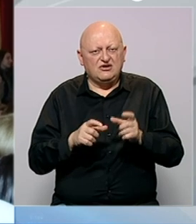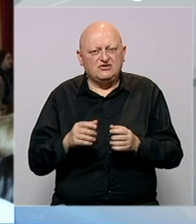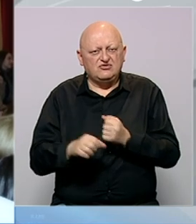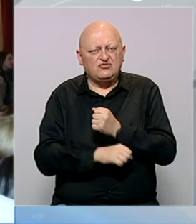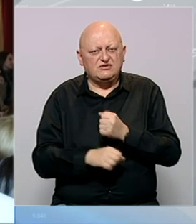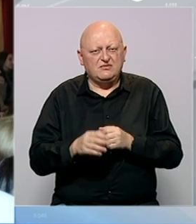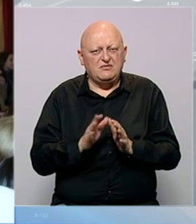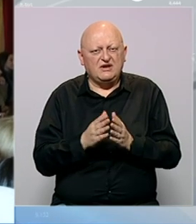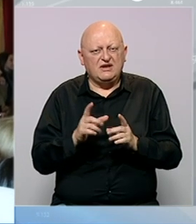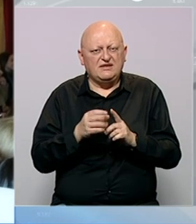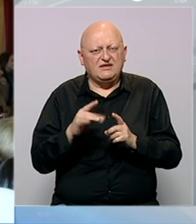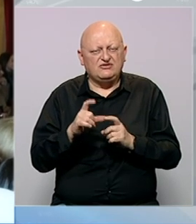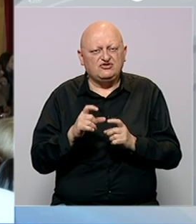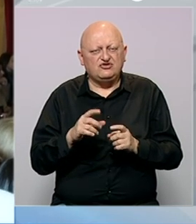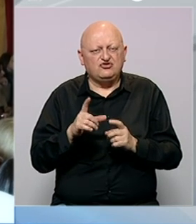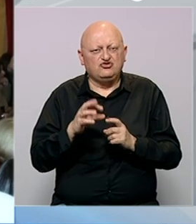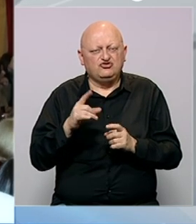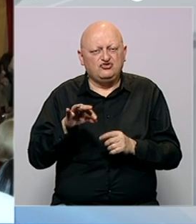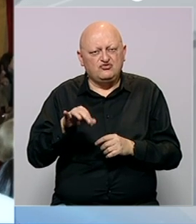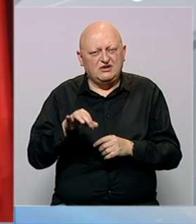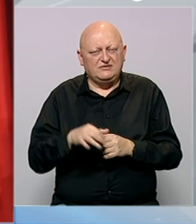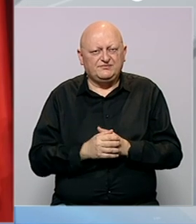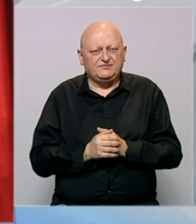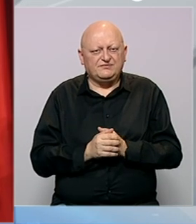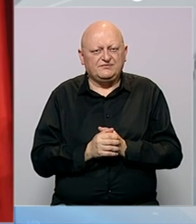i Univerzitetske biblioteke Derviš Sušić, Tuzla.